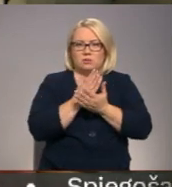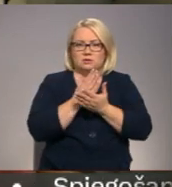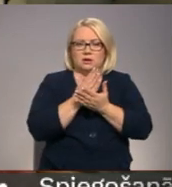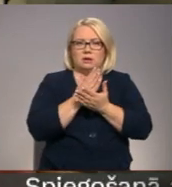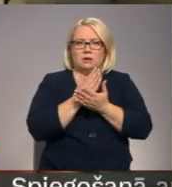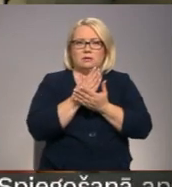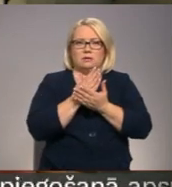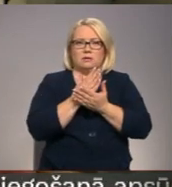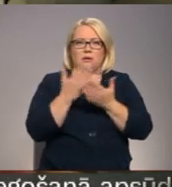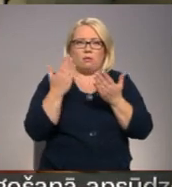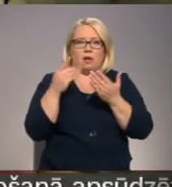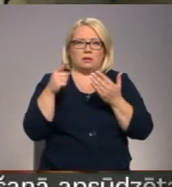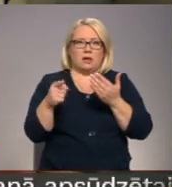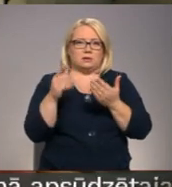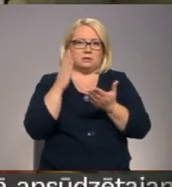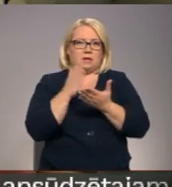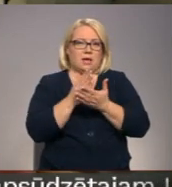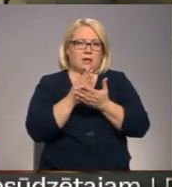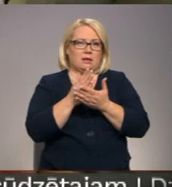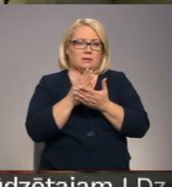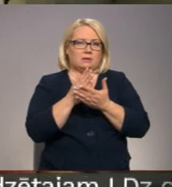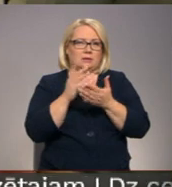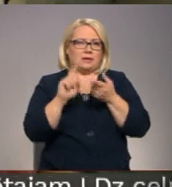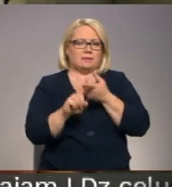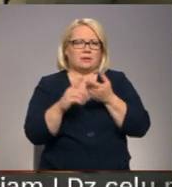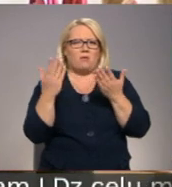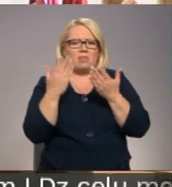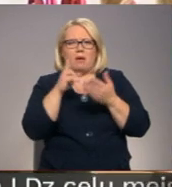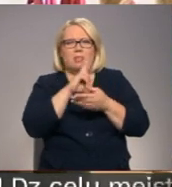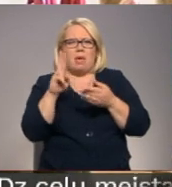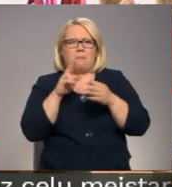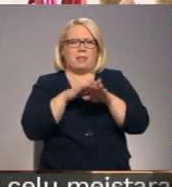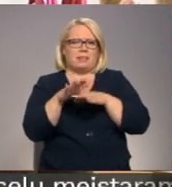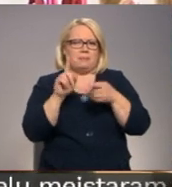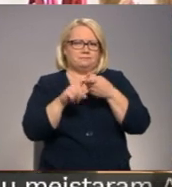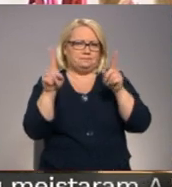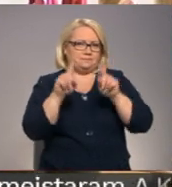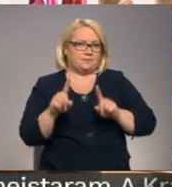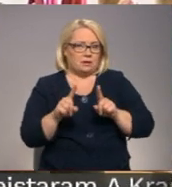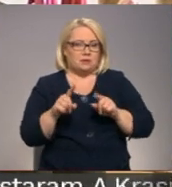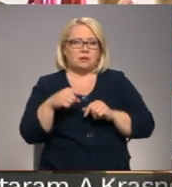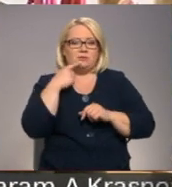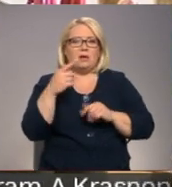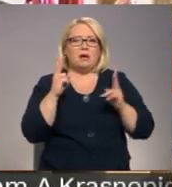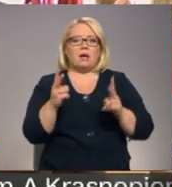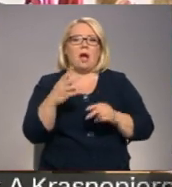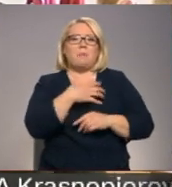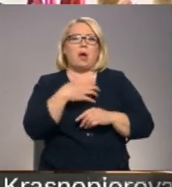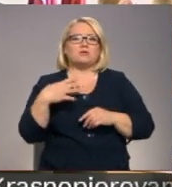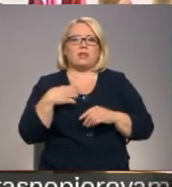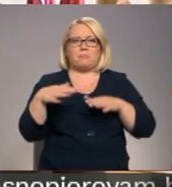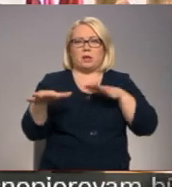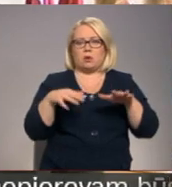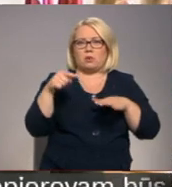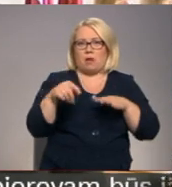ir tādas lietas, kas ir saistītas ar kaut kādam nepilnībām. Arī kā pašaudībā ir reaģēt uz šādiem gadījumiem,